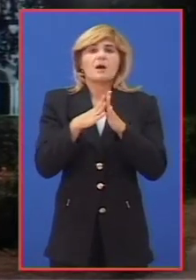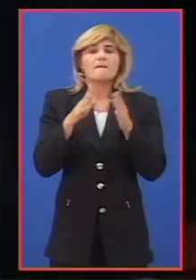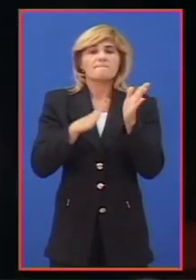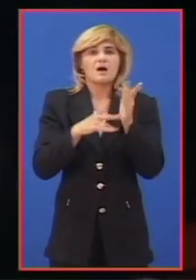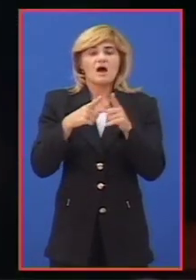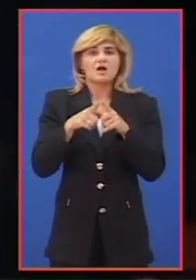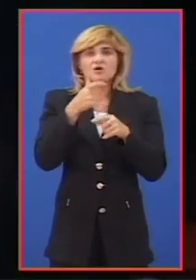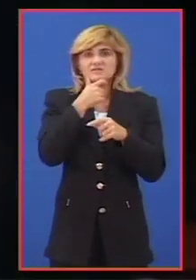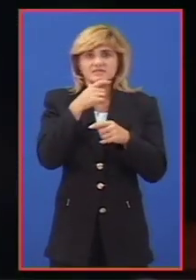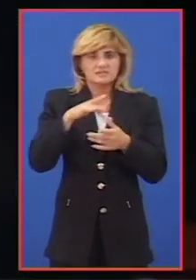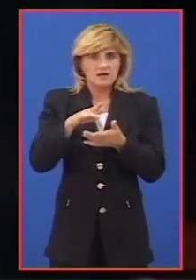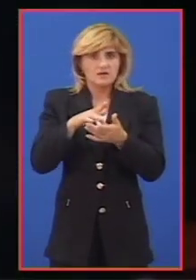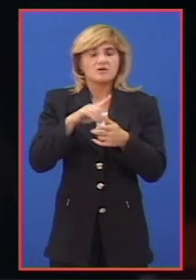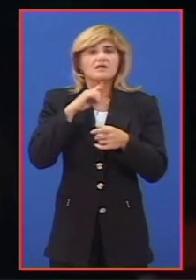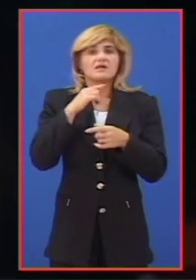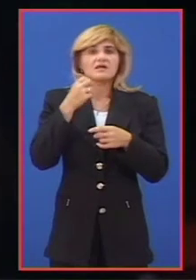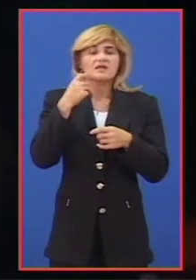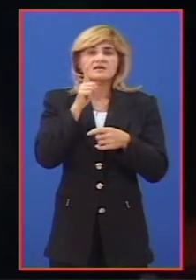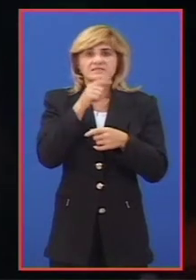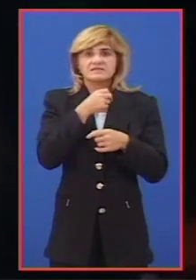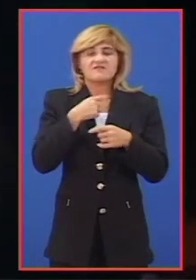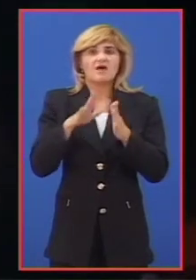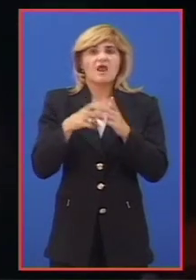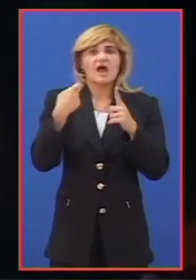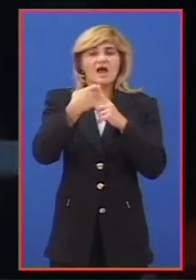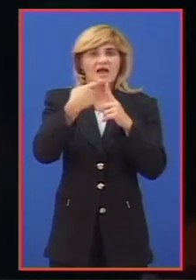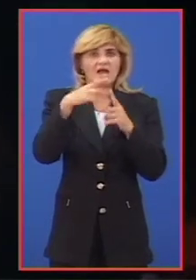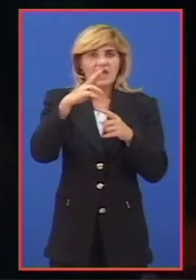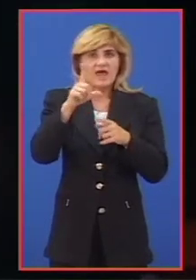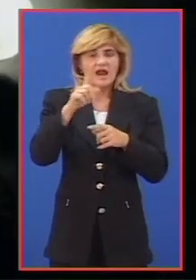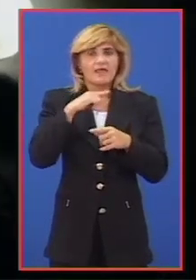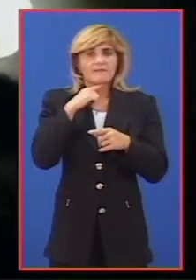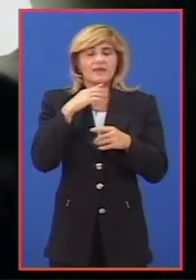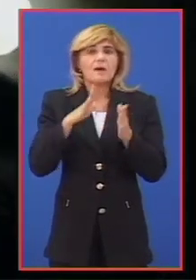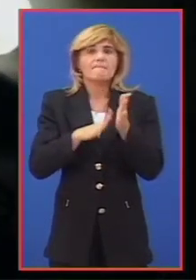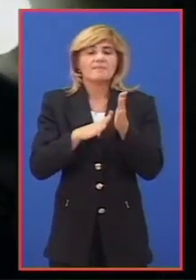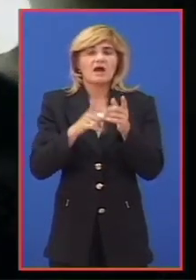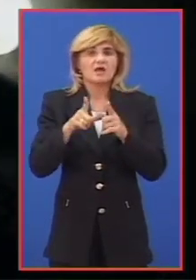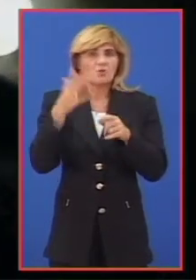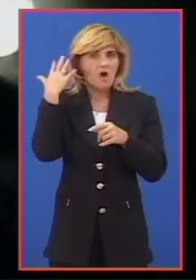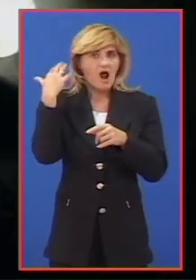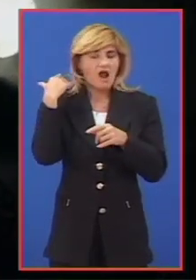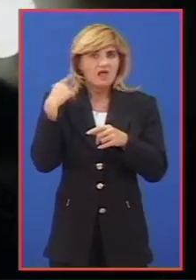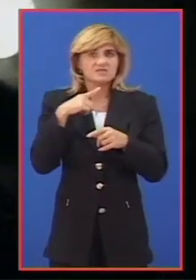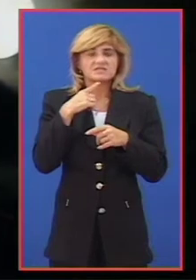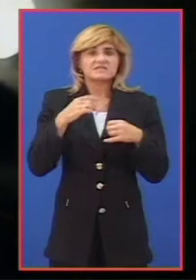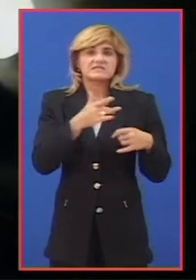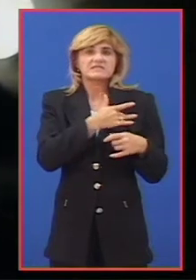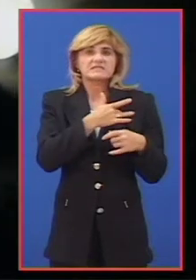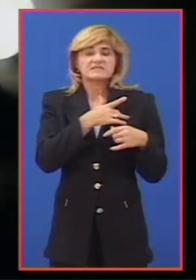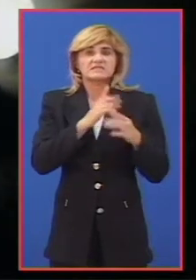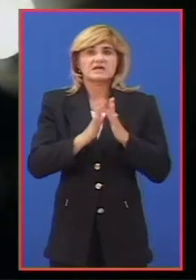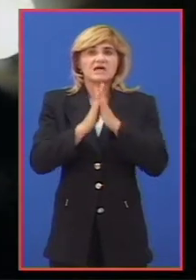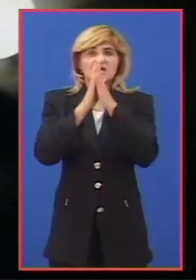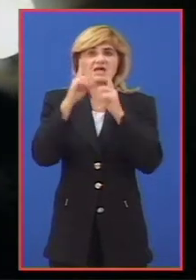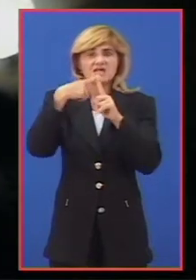Hrvinku, crkva razlaza svetih apostola na Kelebiji, Marije Majke u Alekstandrovu, crkva srce Isosovo u Tavankutu,